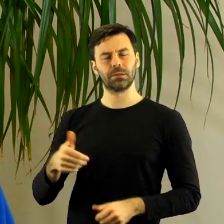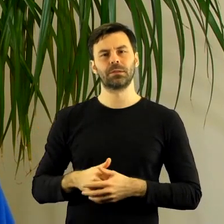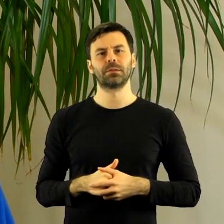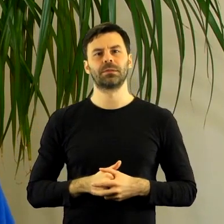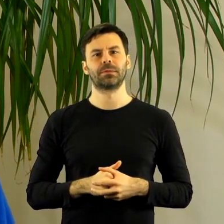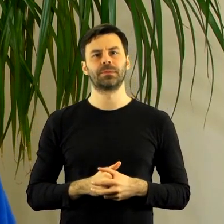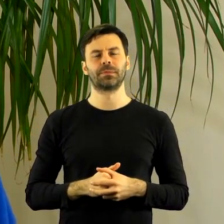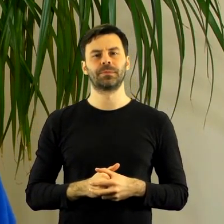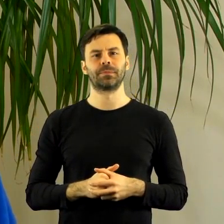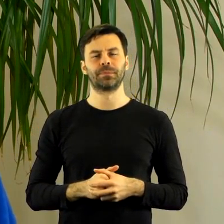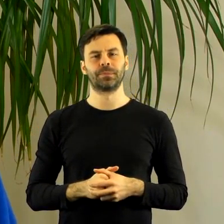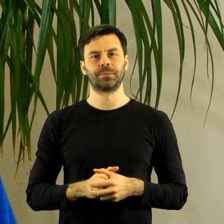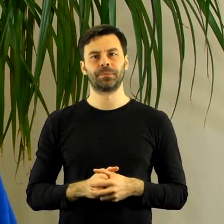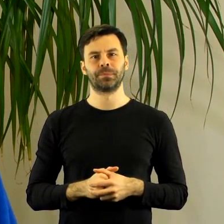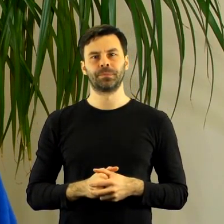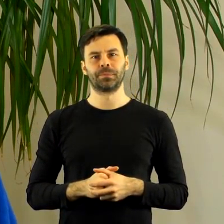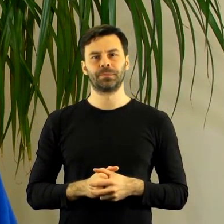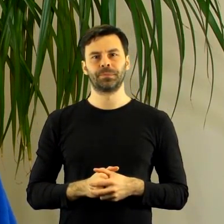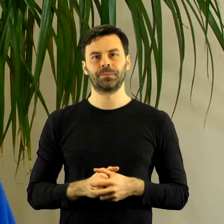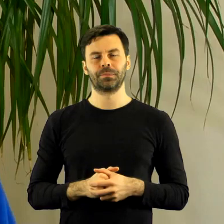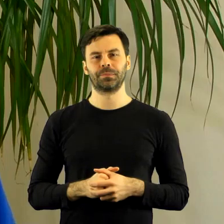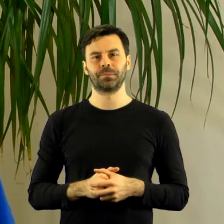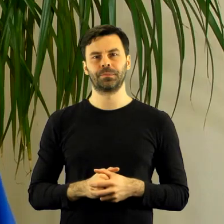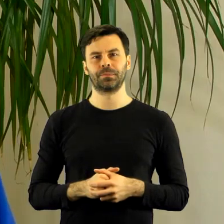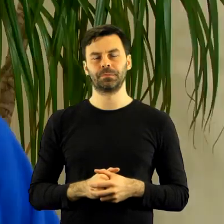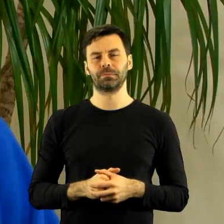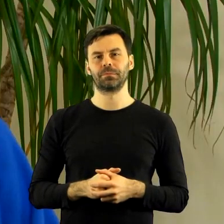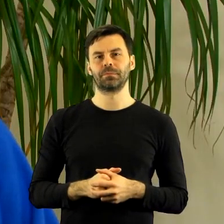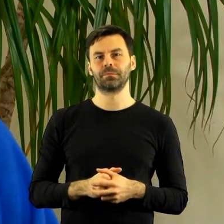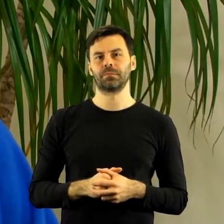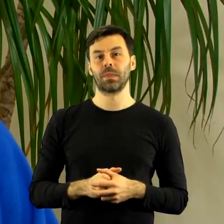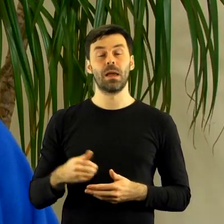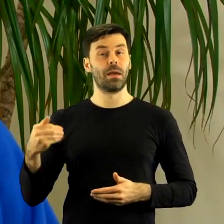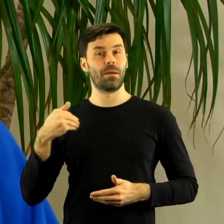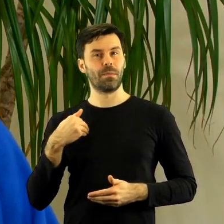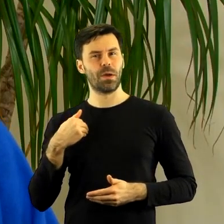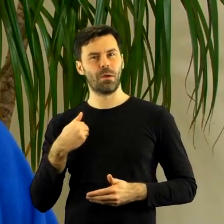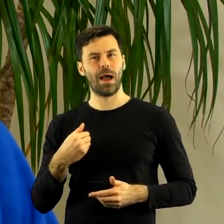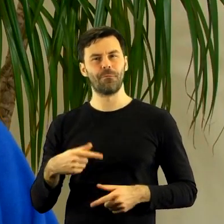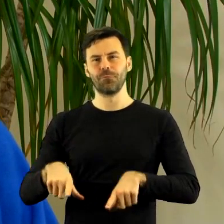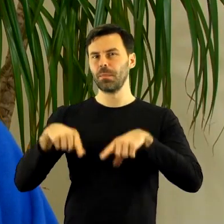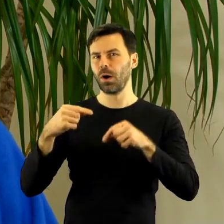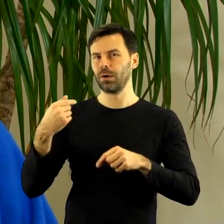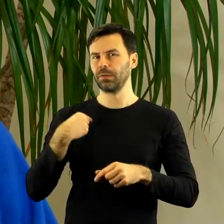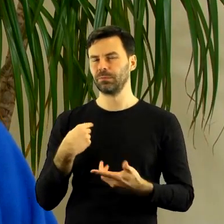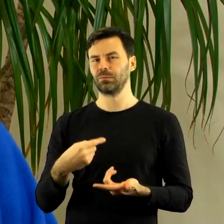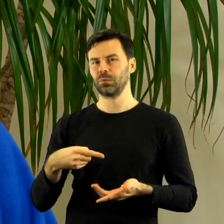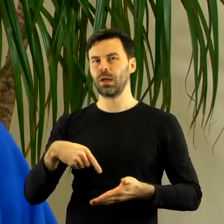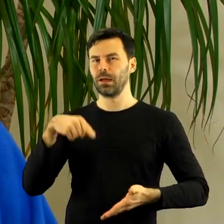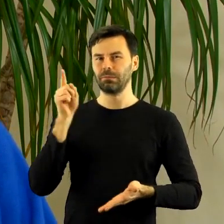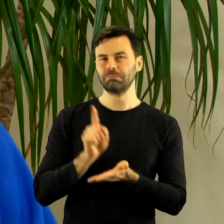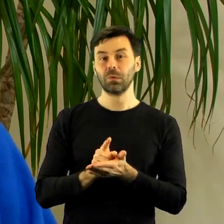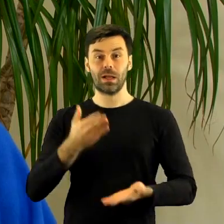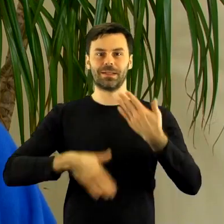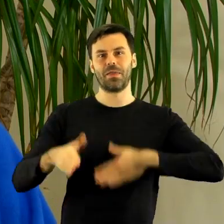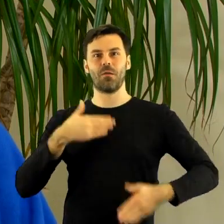nieprawidłowości, to fajnie, jeżeli my czy inni mieszkańcy, których porwiemy też do tego, żeby byli watchdogami, żebyśmy